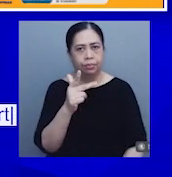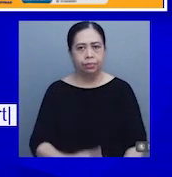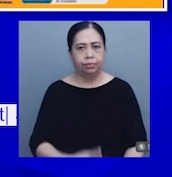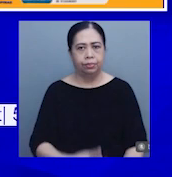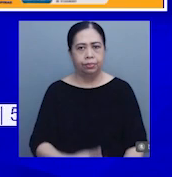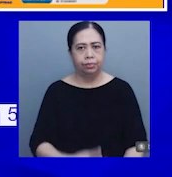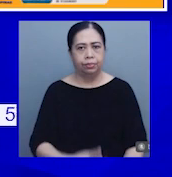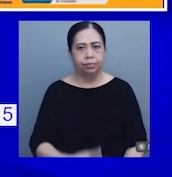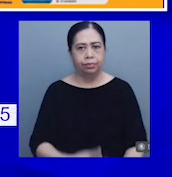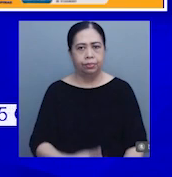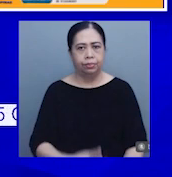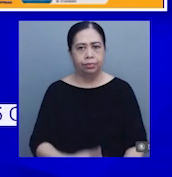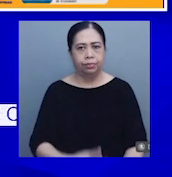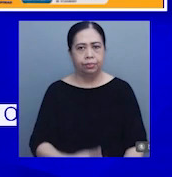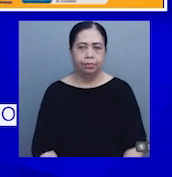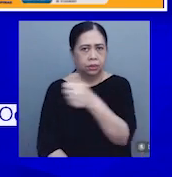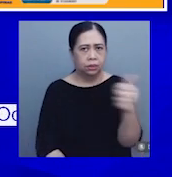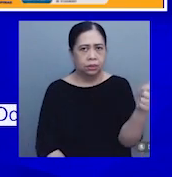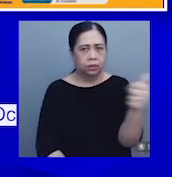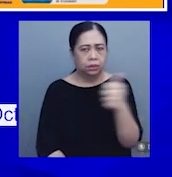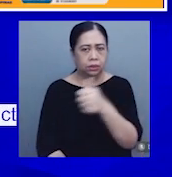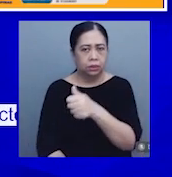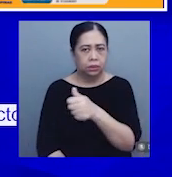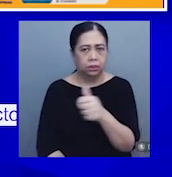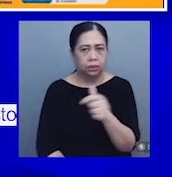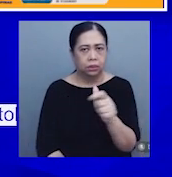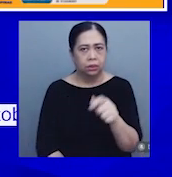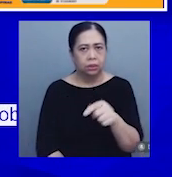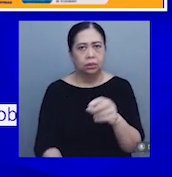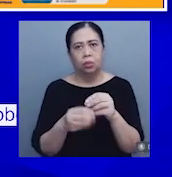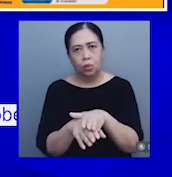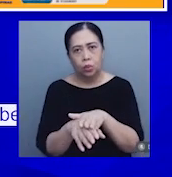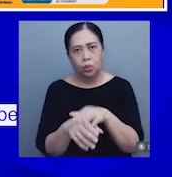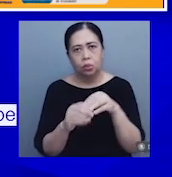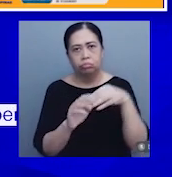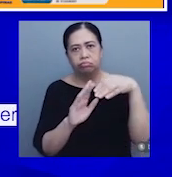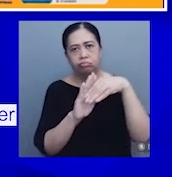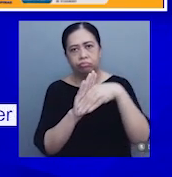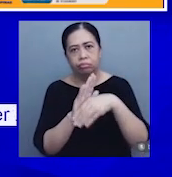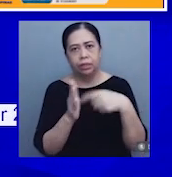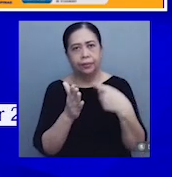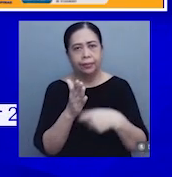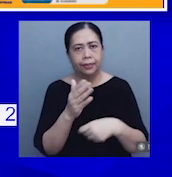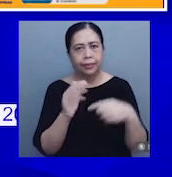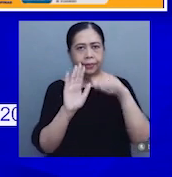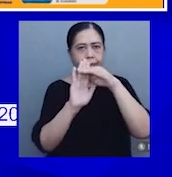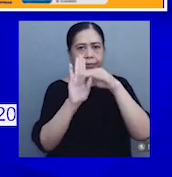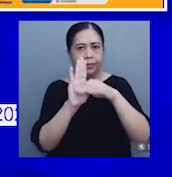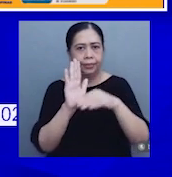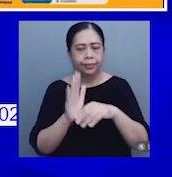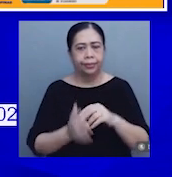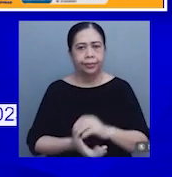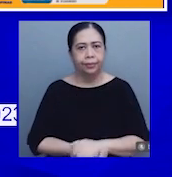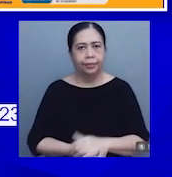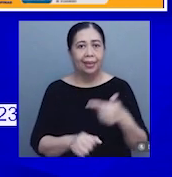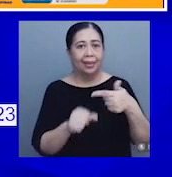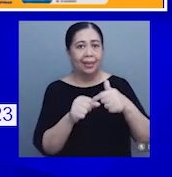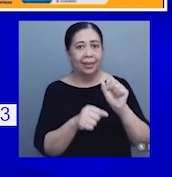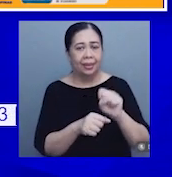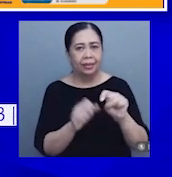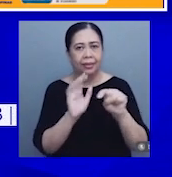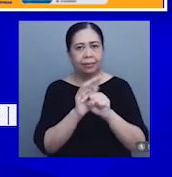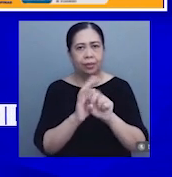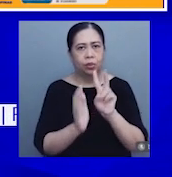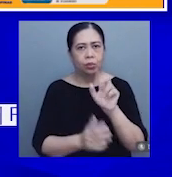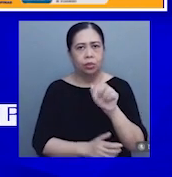ng pagtaas ng presyo ng transport ay ang mas mabagal na pagbaba ng presyo ng mga sumusunod. Gasolina na may negative 2